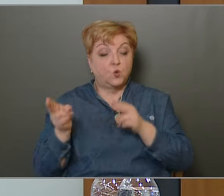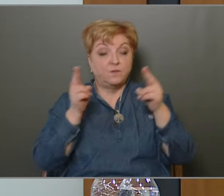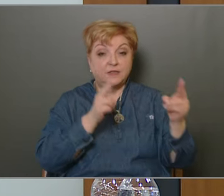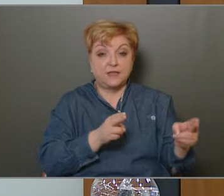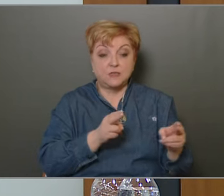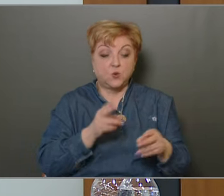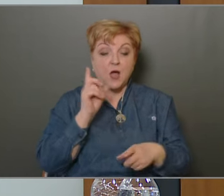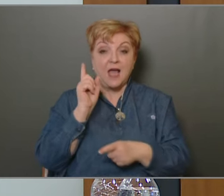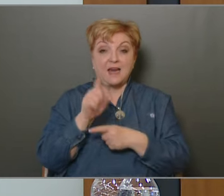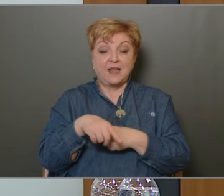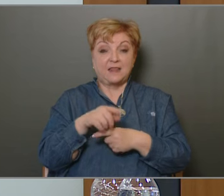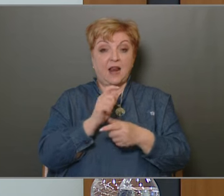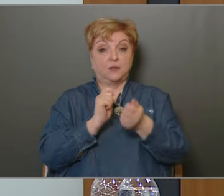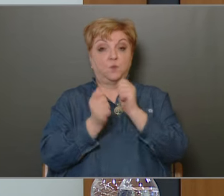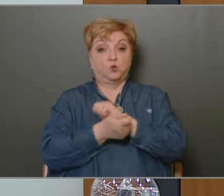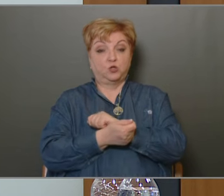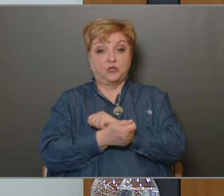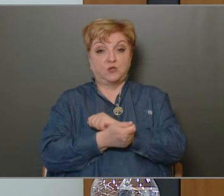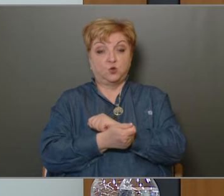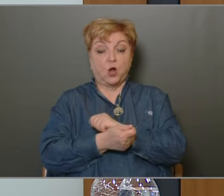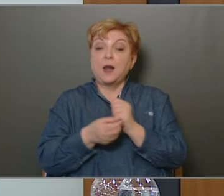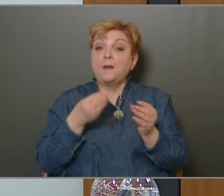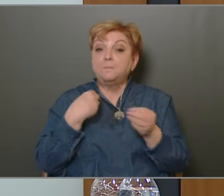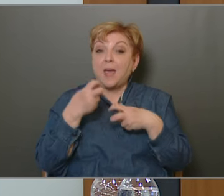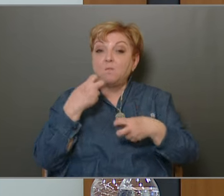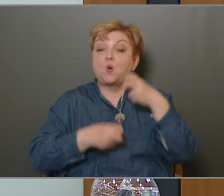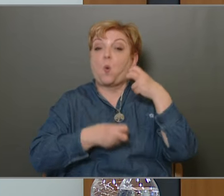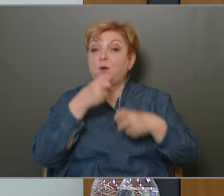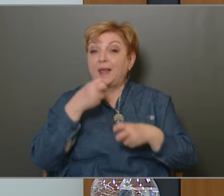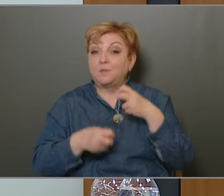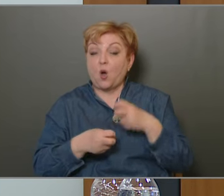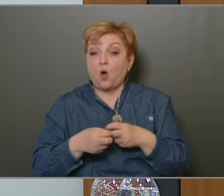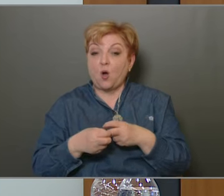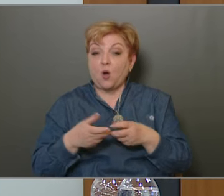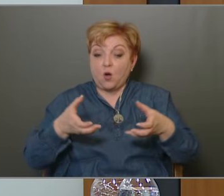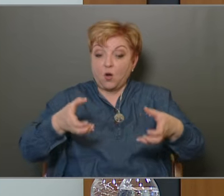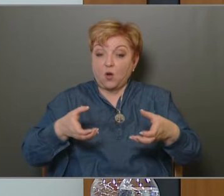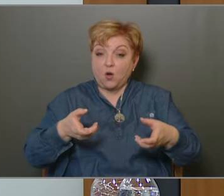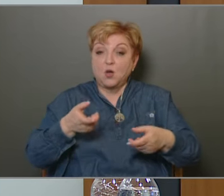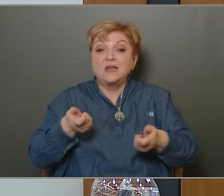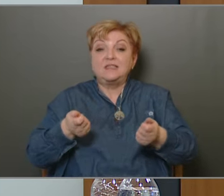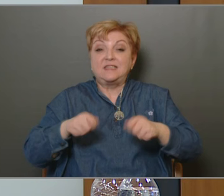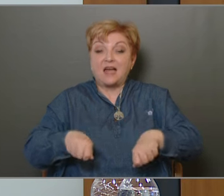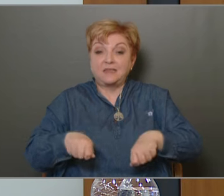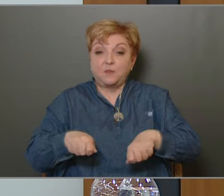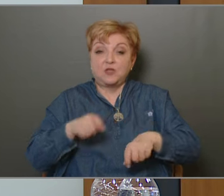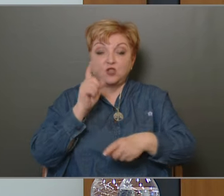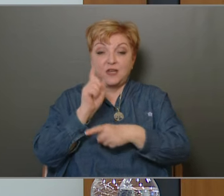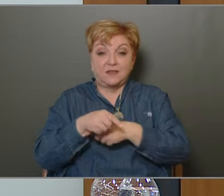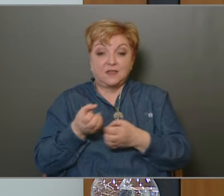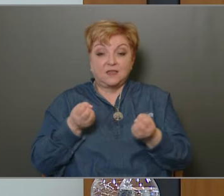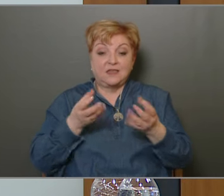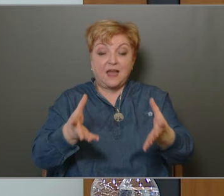következő rendeletmódosítással, mert probléma, hogy az árszámadási rendelet a kihirdetését